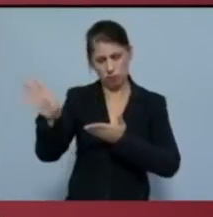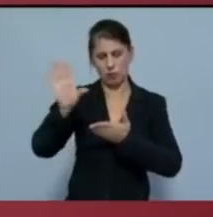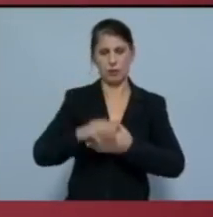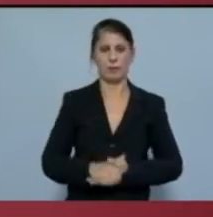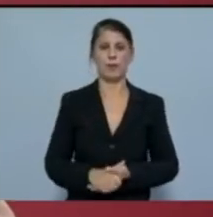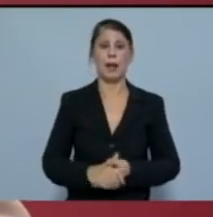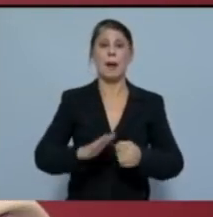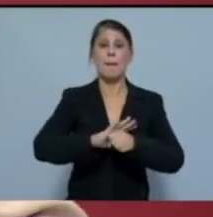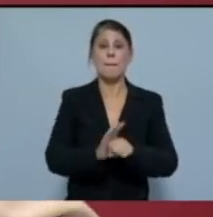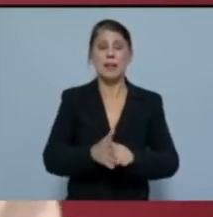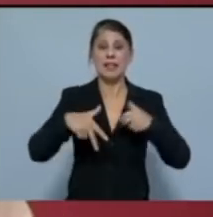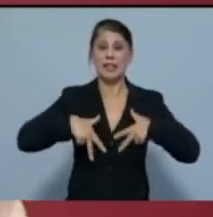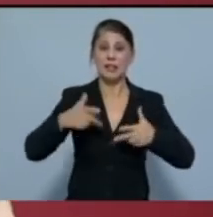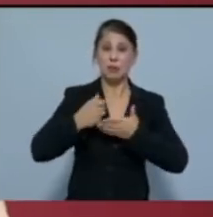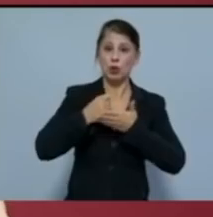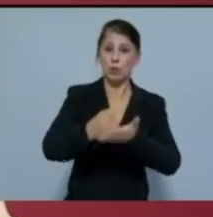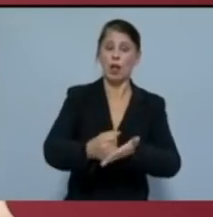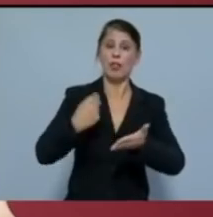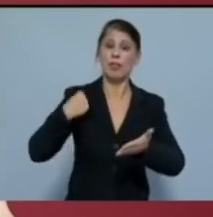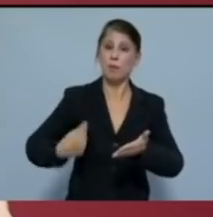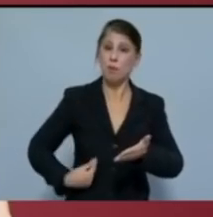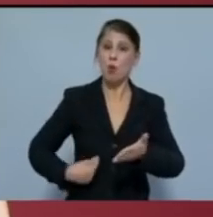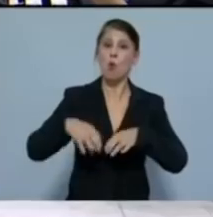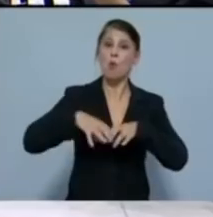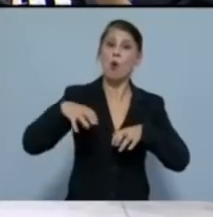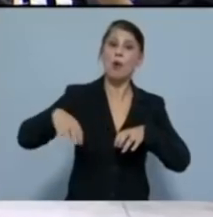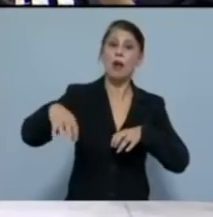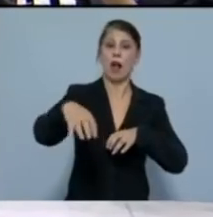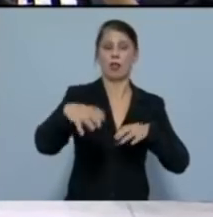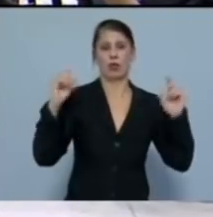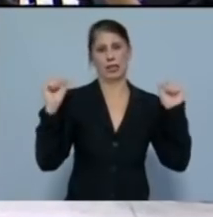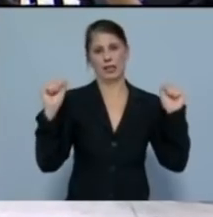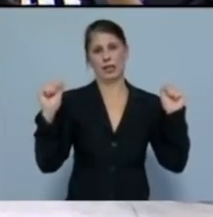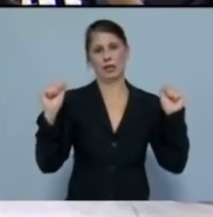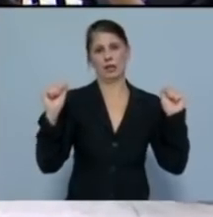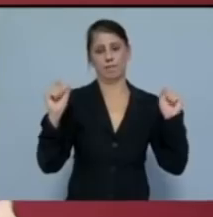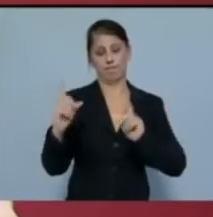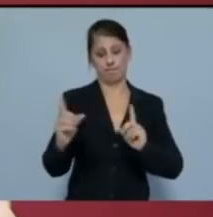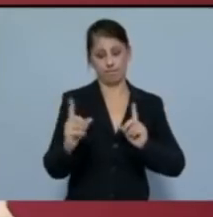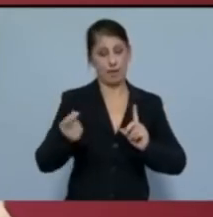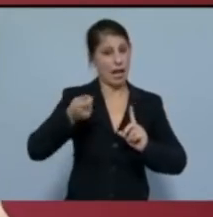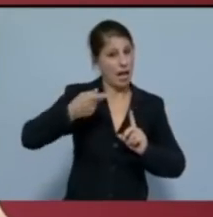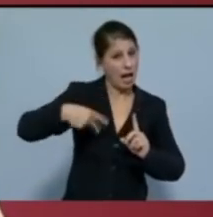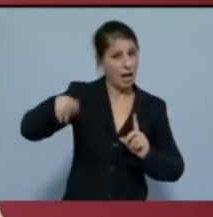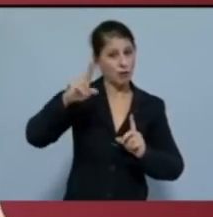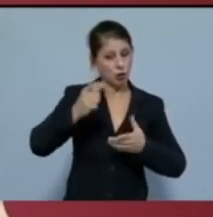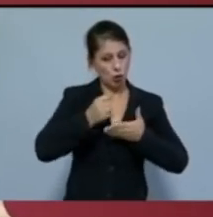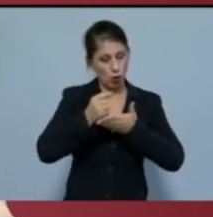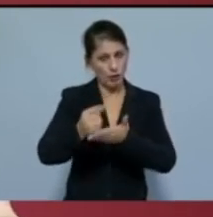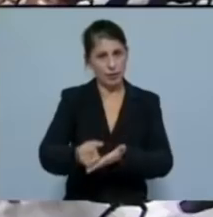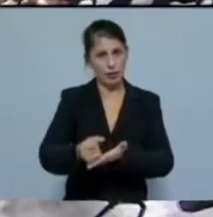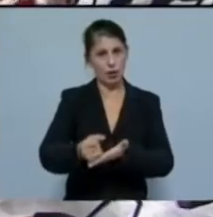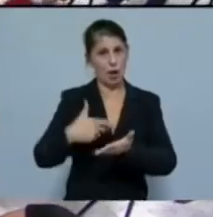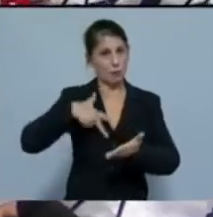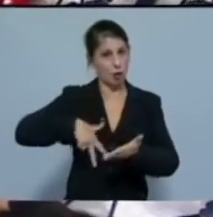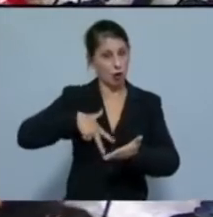κρατική χρηματοδότηση των δημόσιων μονάδων υγείας. Με αντίστοιχη αύξηση των κονδυλίων από